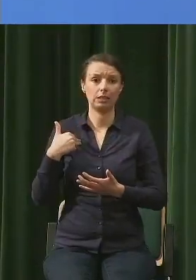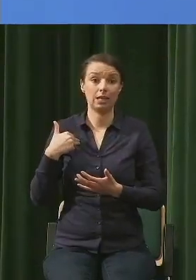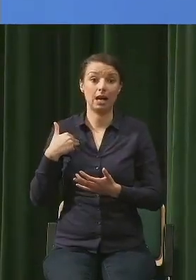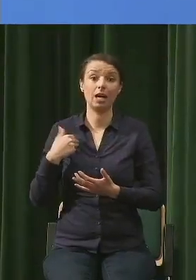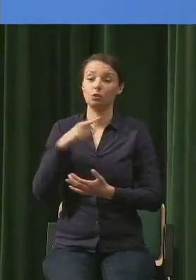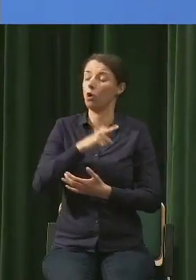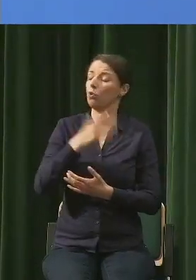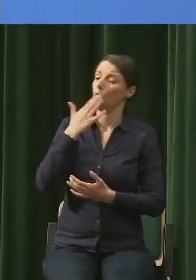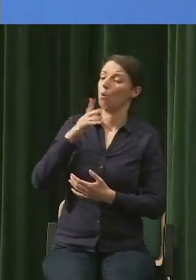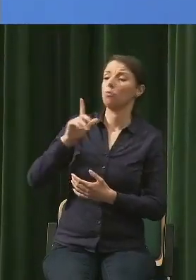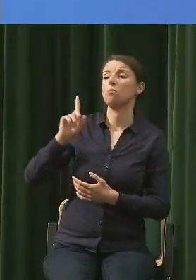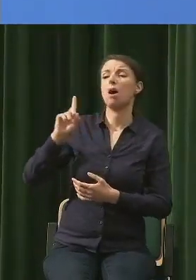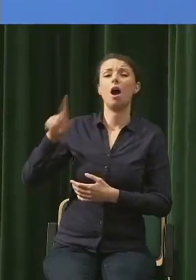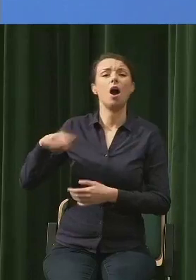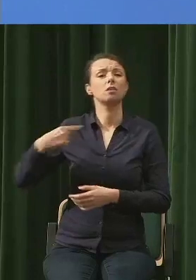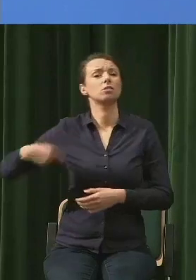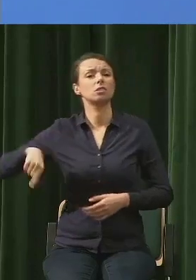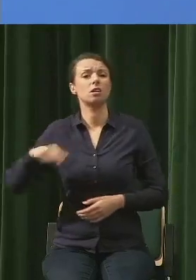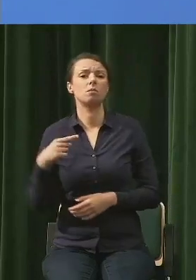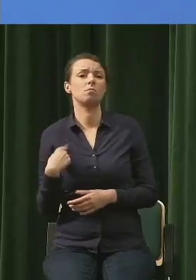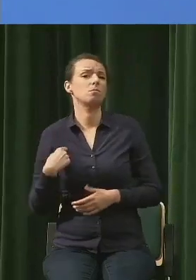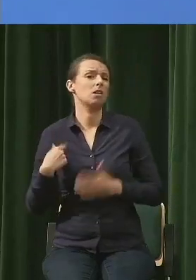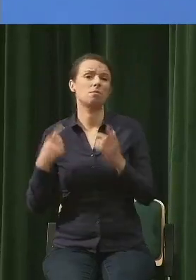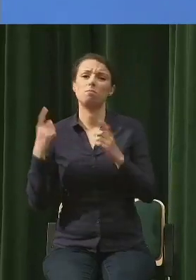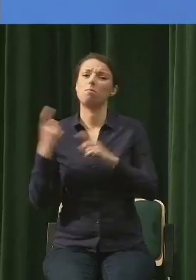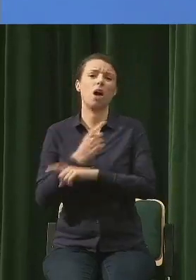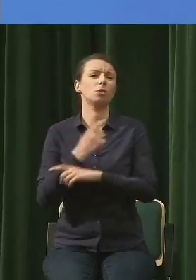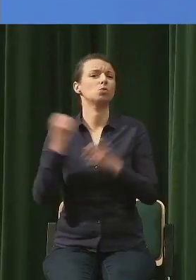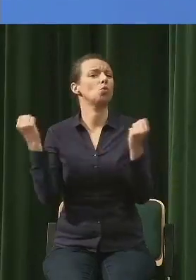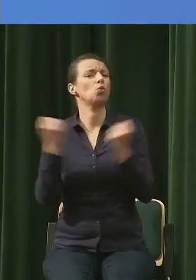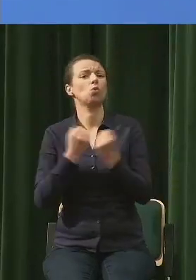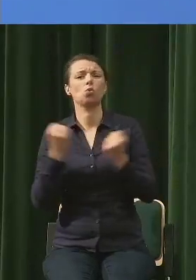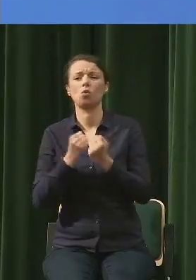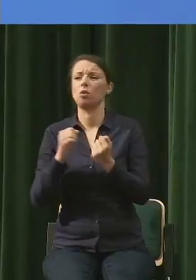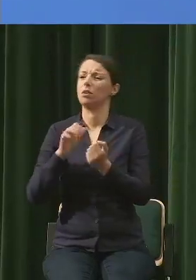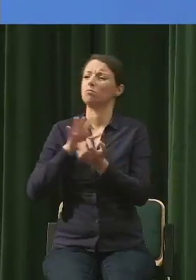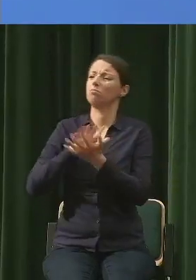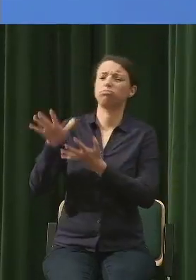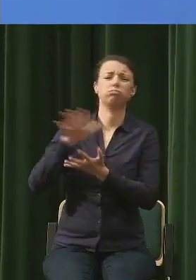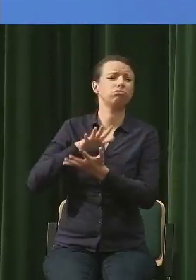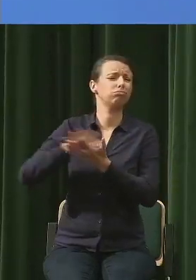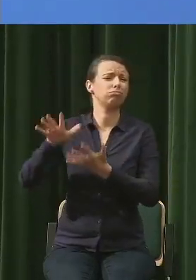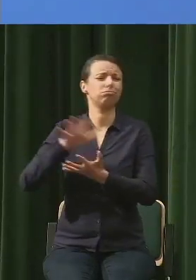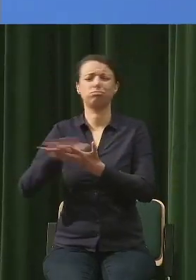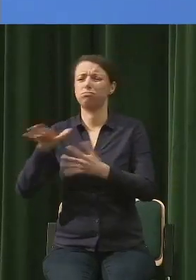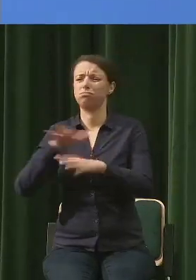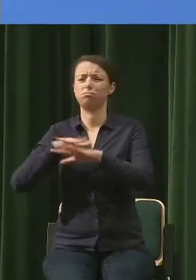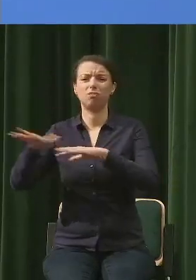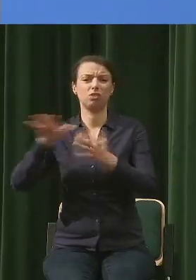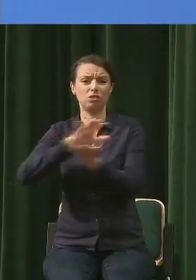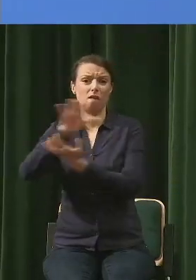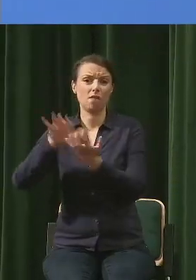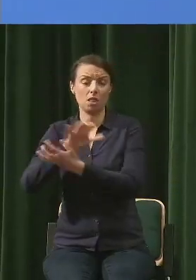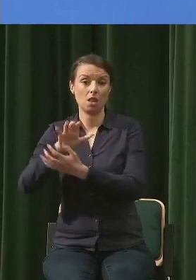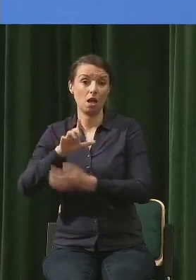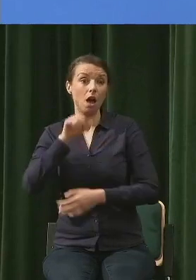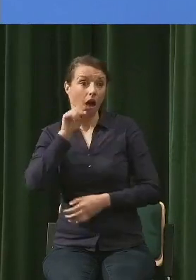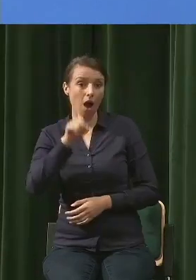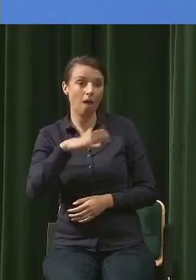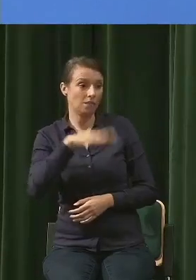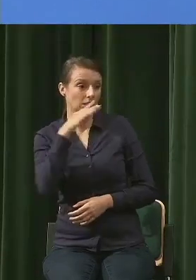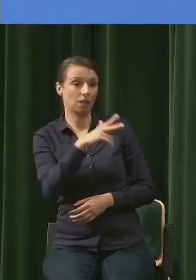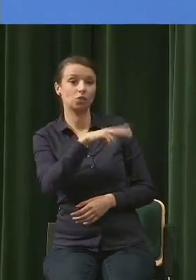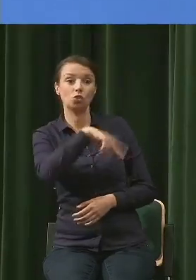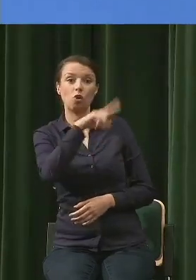jesteśmy krajem, który strasznie zanieczyszcza świat. Wystarczy odciąć im złoża gazu